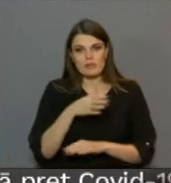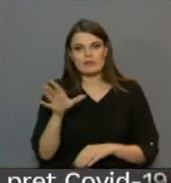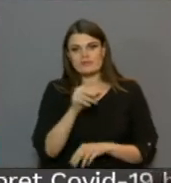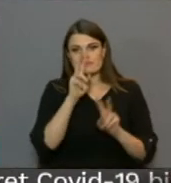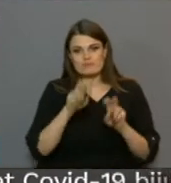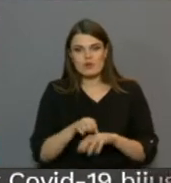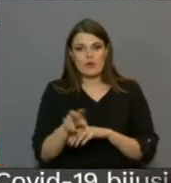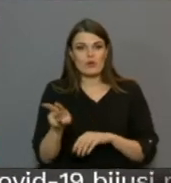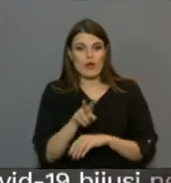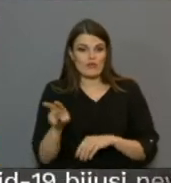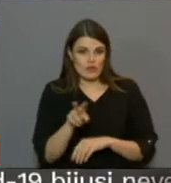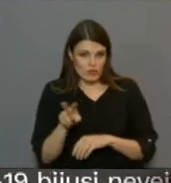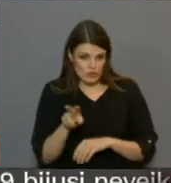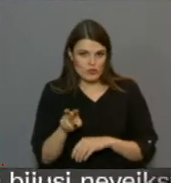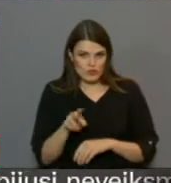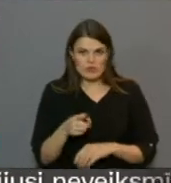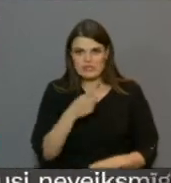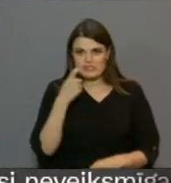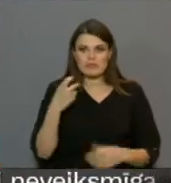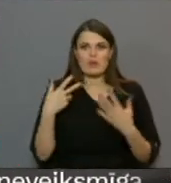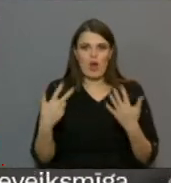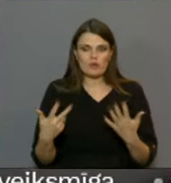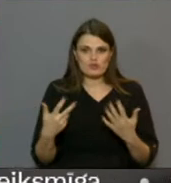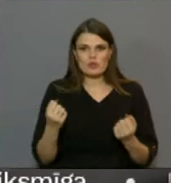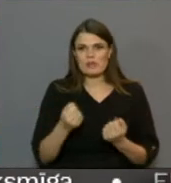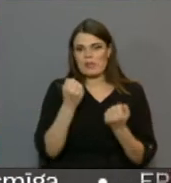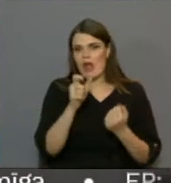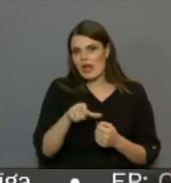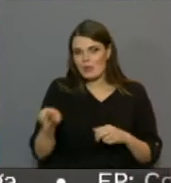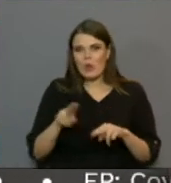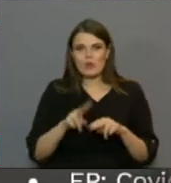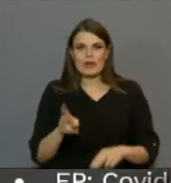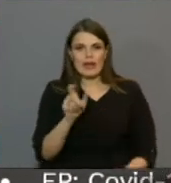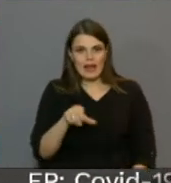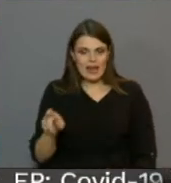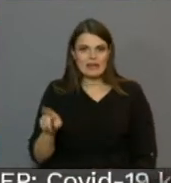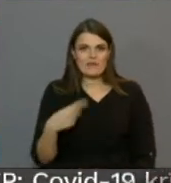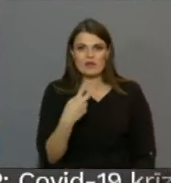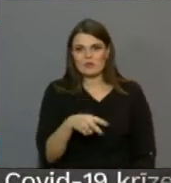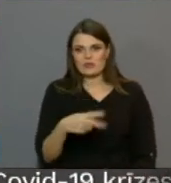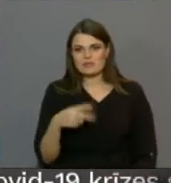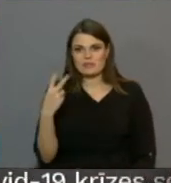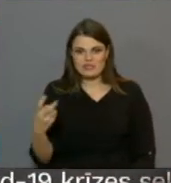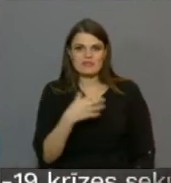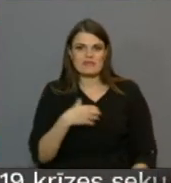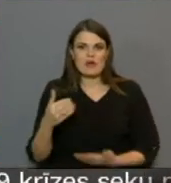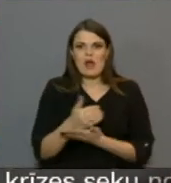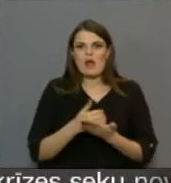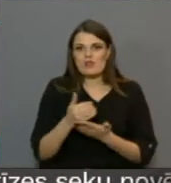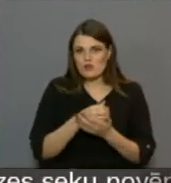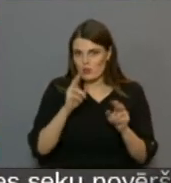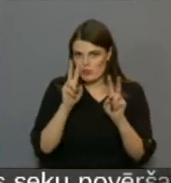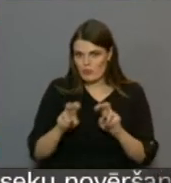apstiprināts 168 centra klientiem un darbiniekiem. Vēl 22 personām tests jāveic atkārtoti.